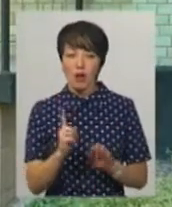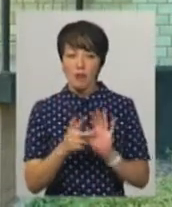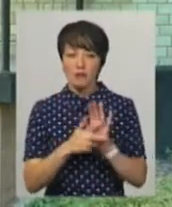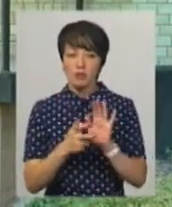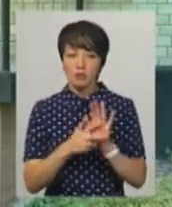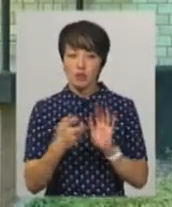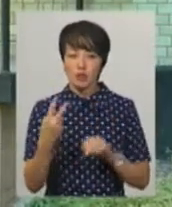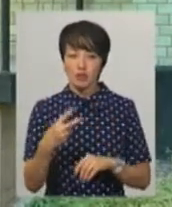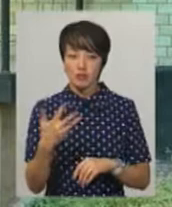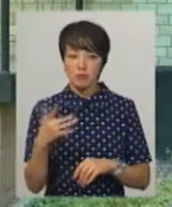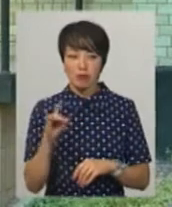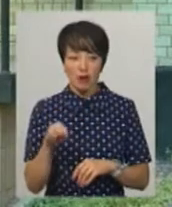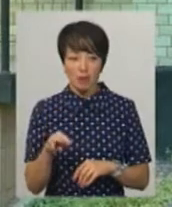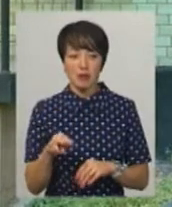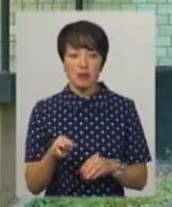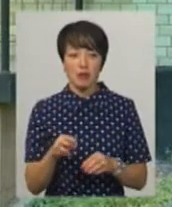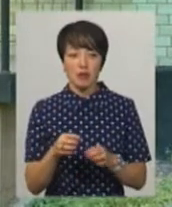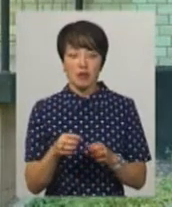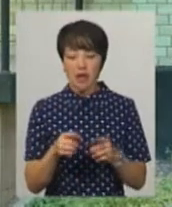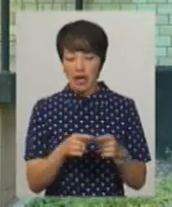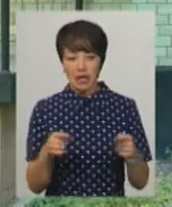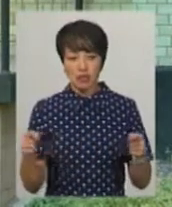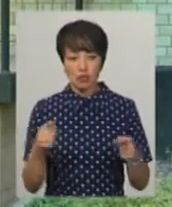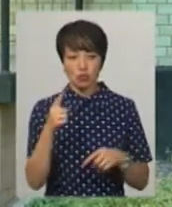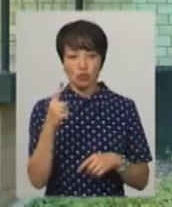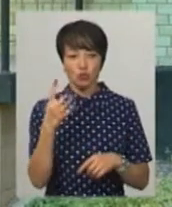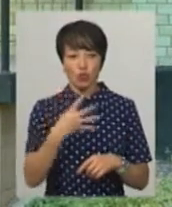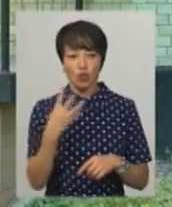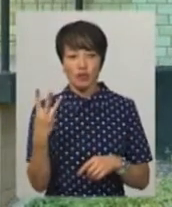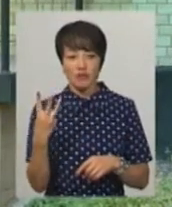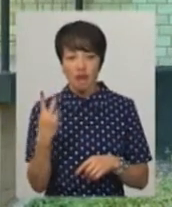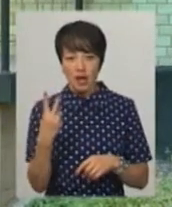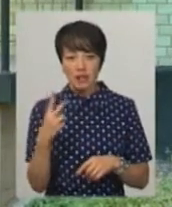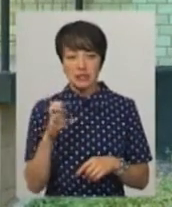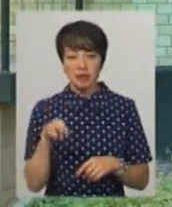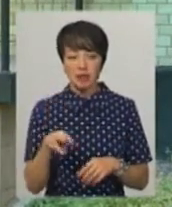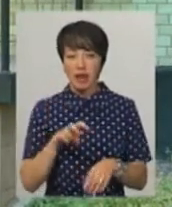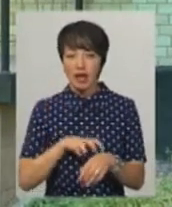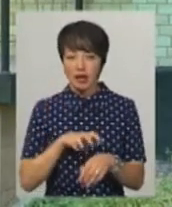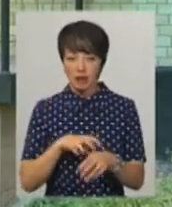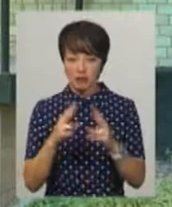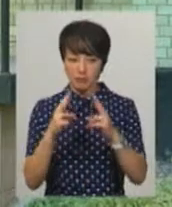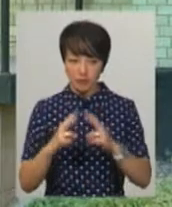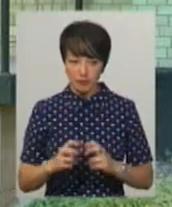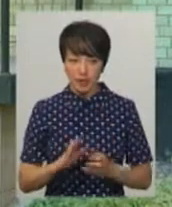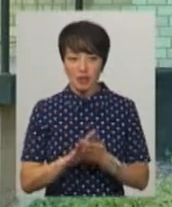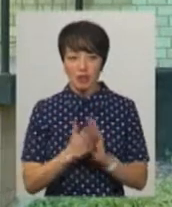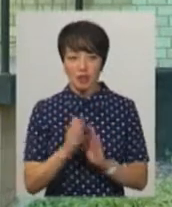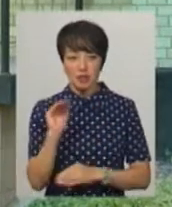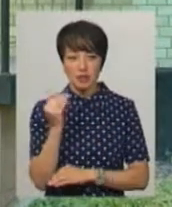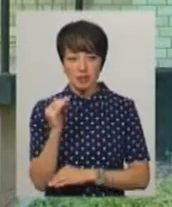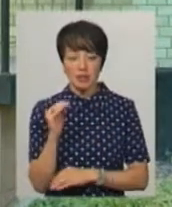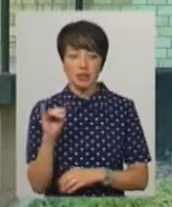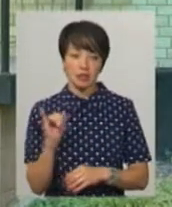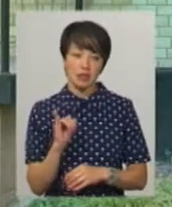825 грам, ріс 42 сантиметри. Лікар неонатолу оглянув стан дитини